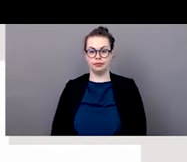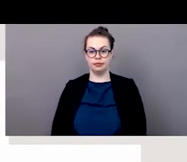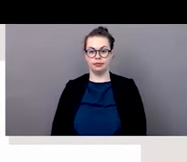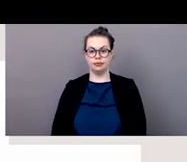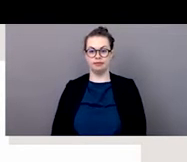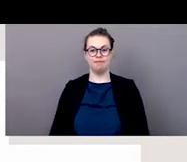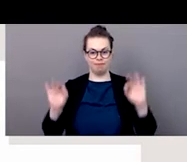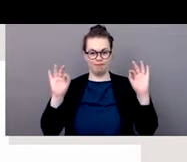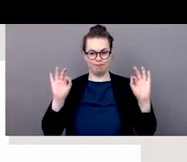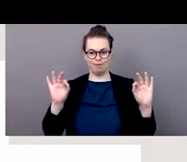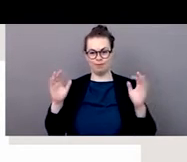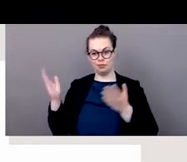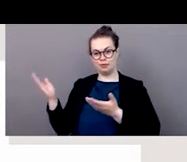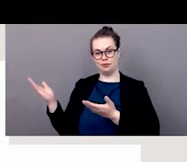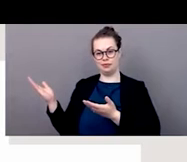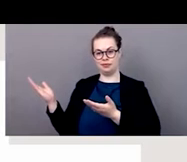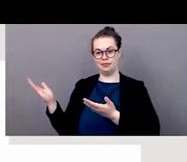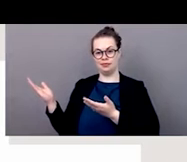Great. So,